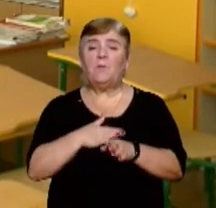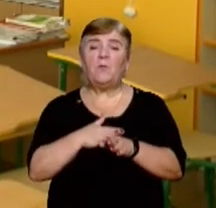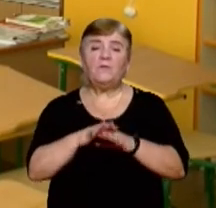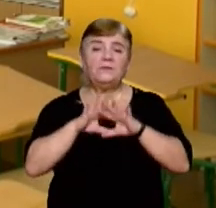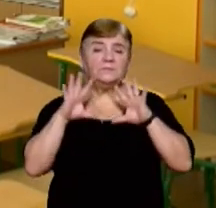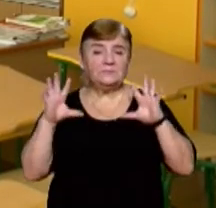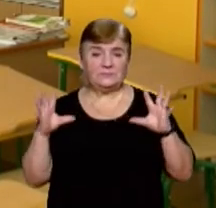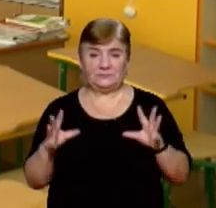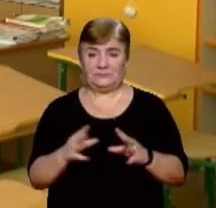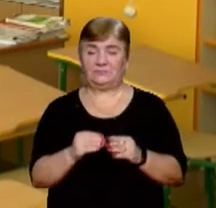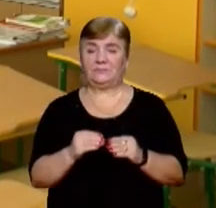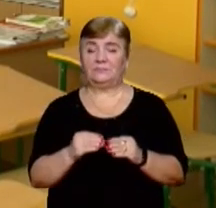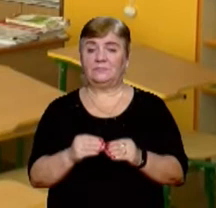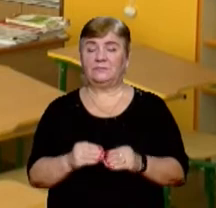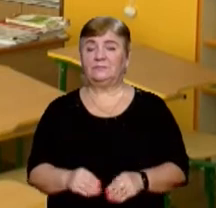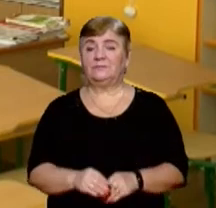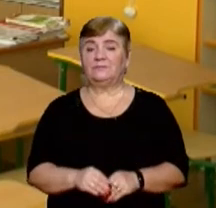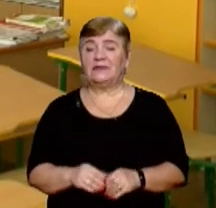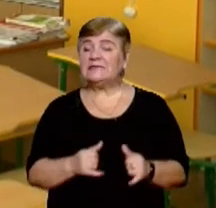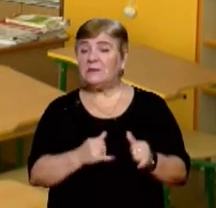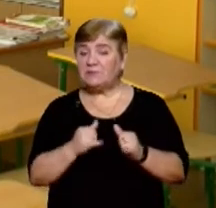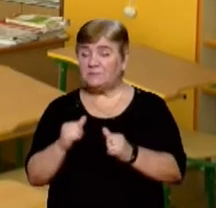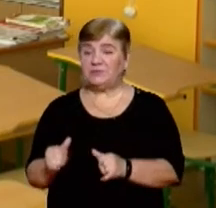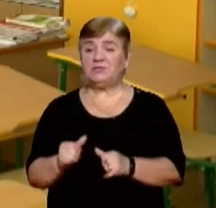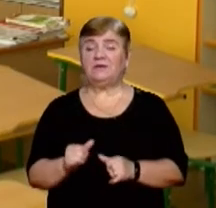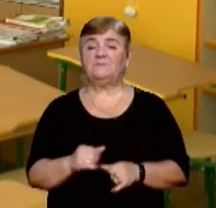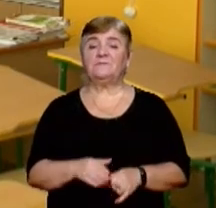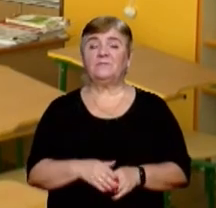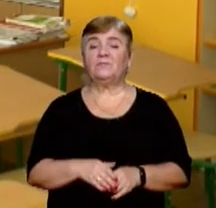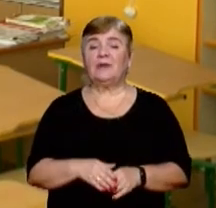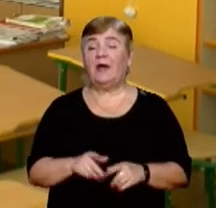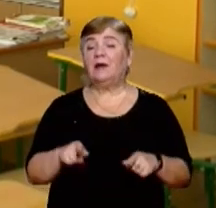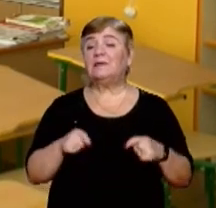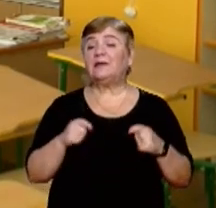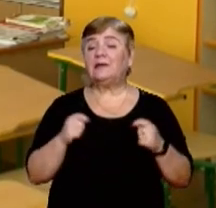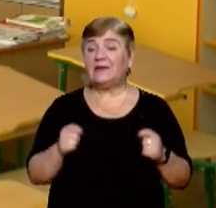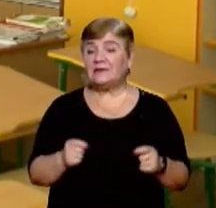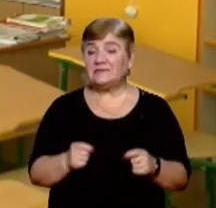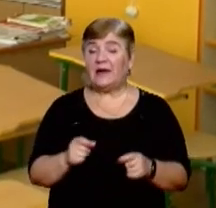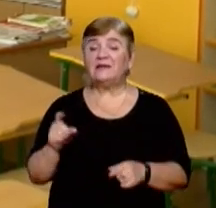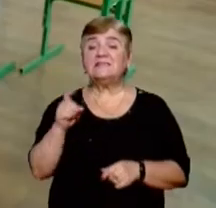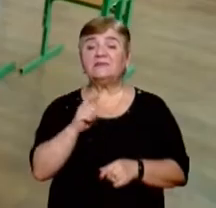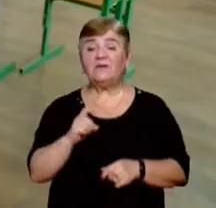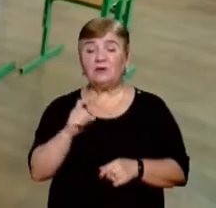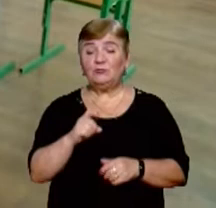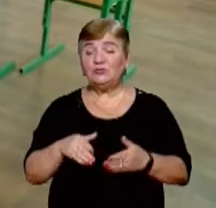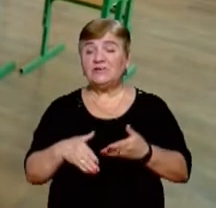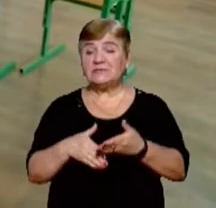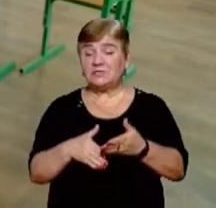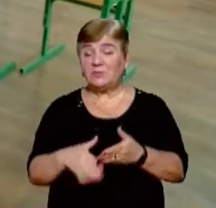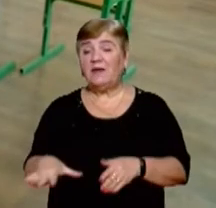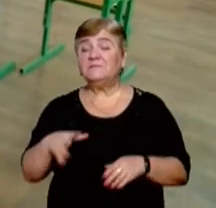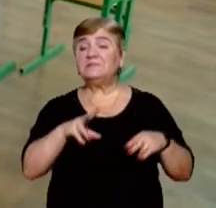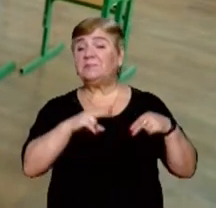мірі забезпечені, надається дезінфікуючі засоби. Всі